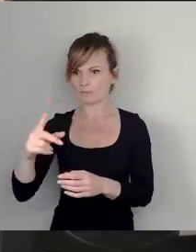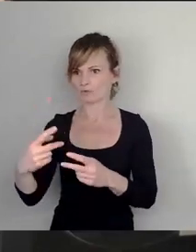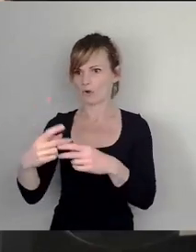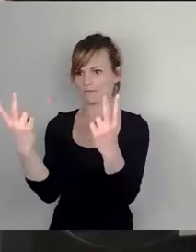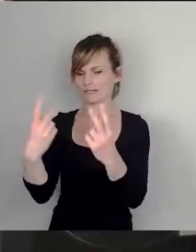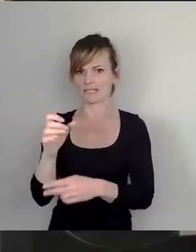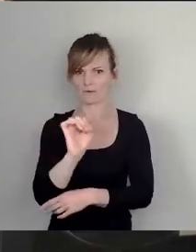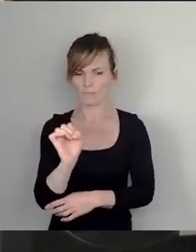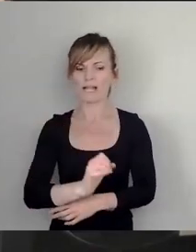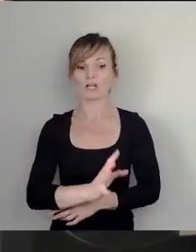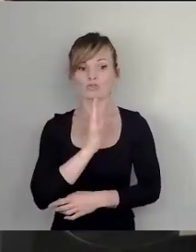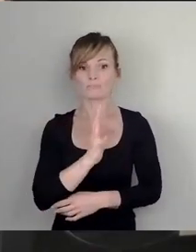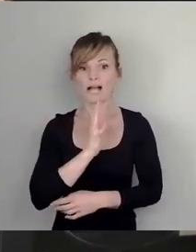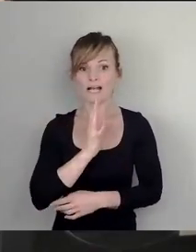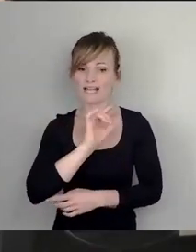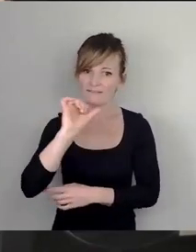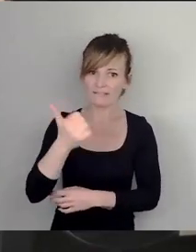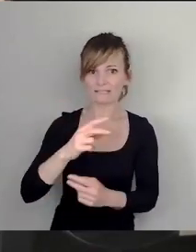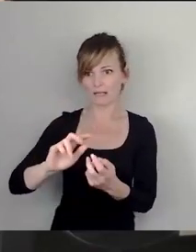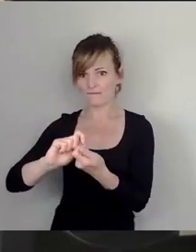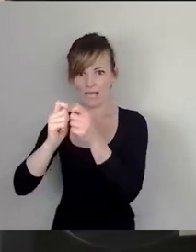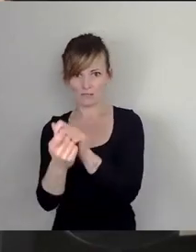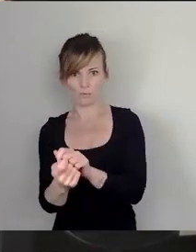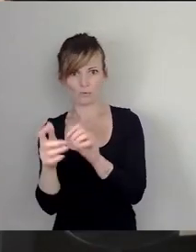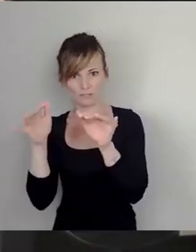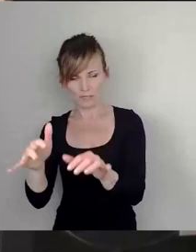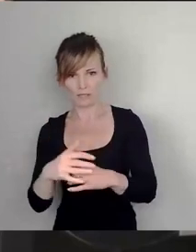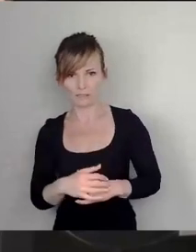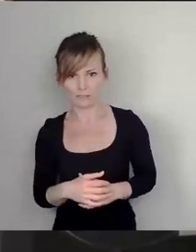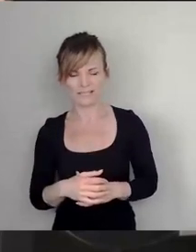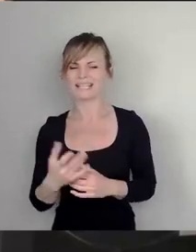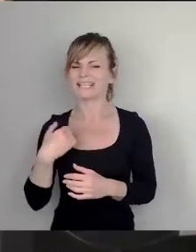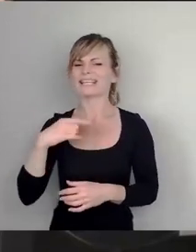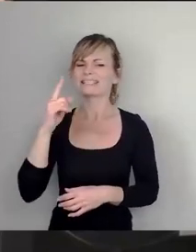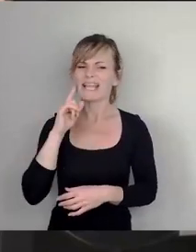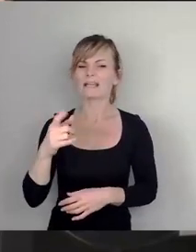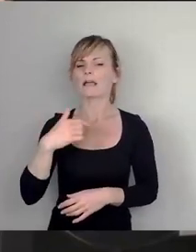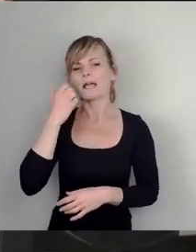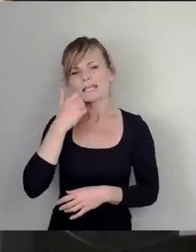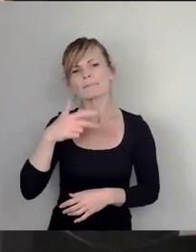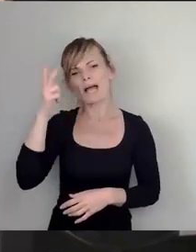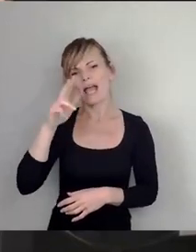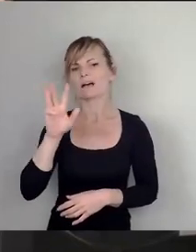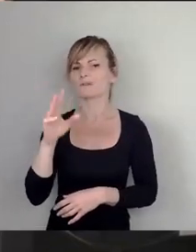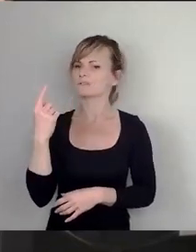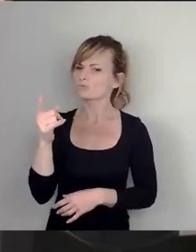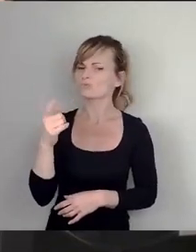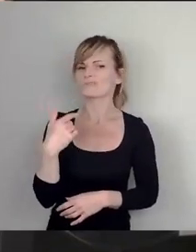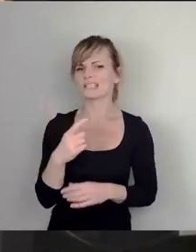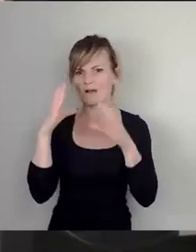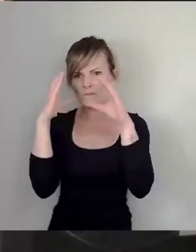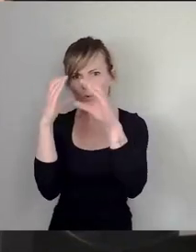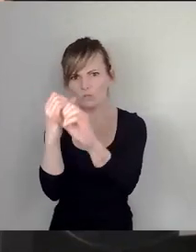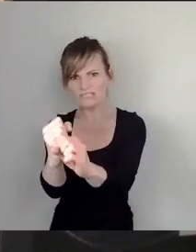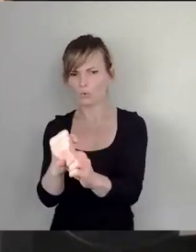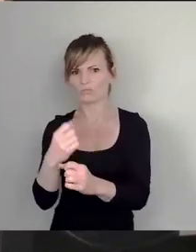nämlich Sprache wieder verändert hat. Also, ich denke, lieber Herr Wirtz, Sie obliegen hier einer sogenannten Fokussierungsillusion